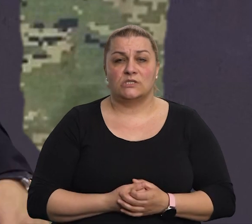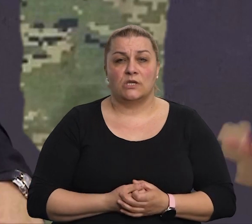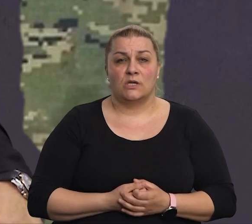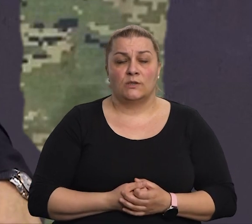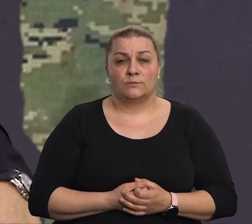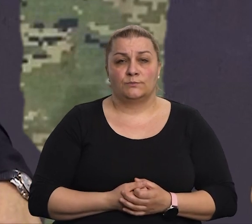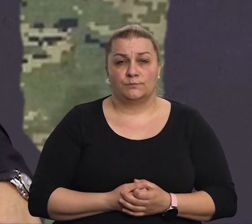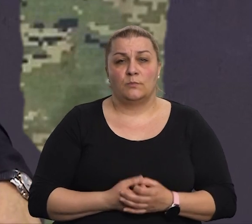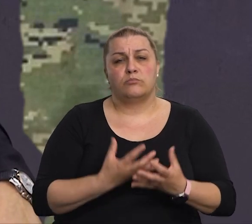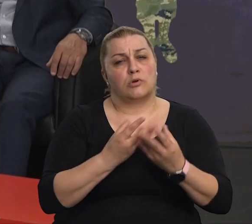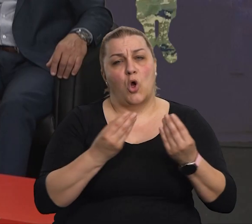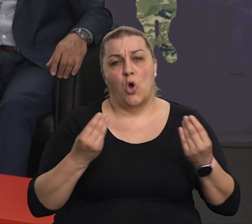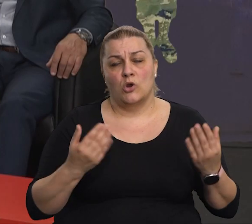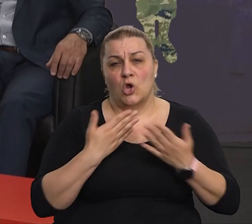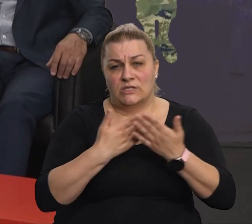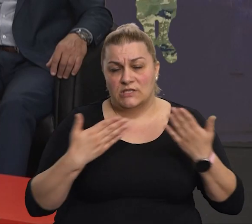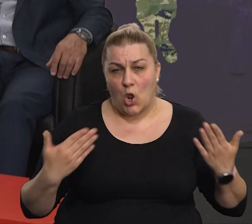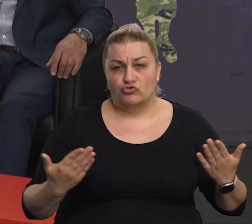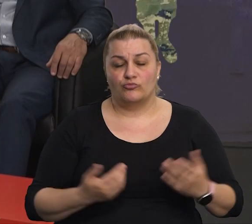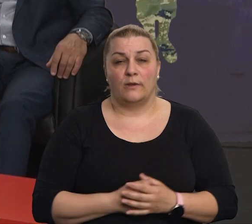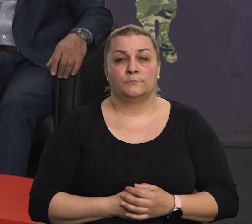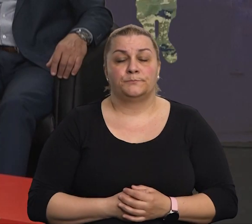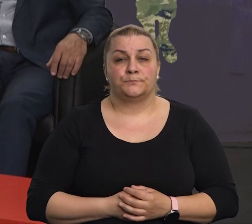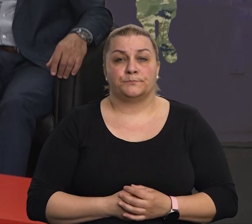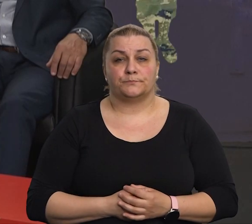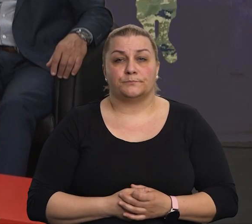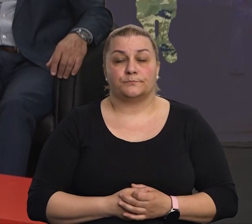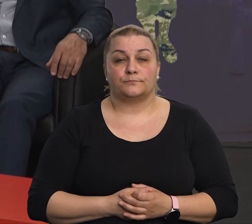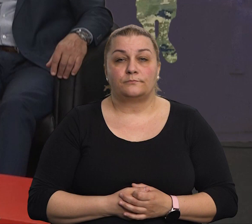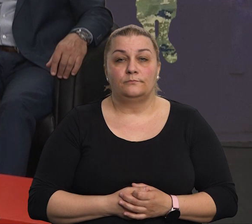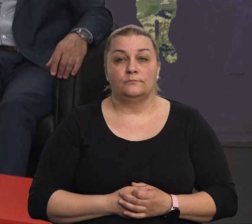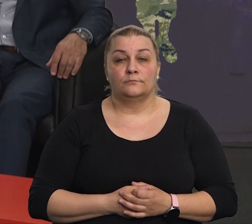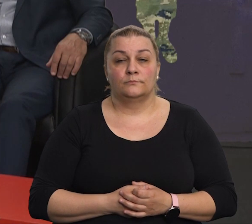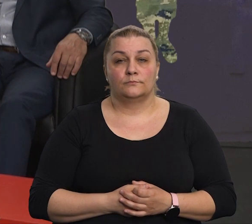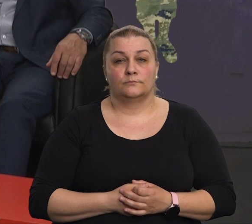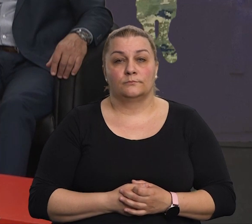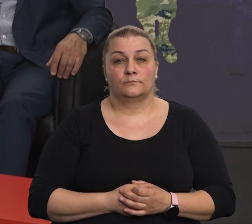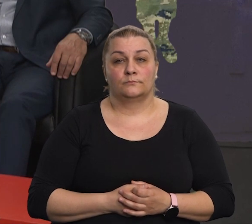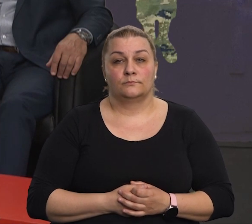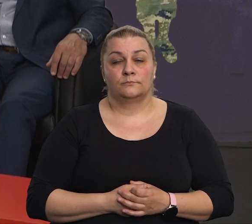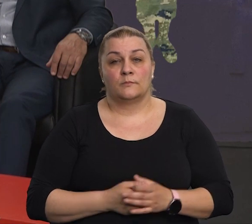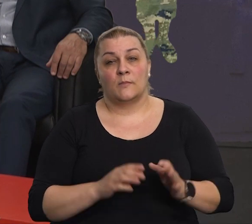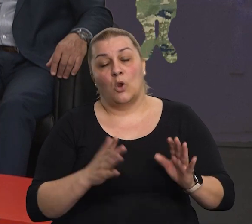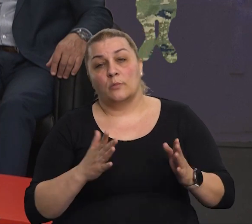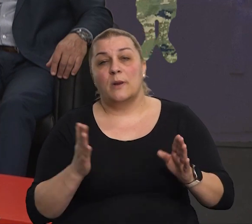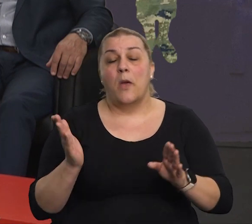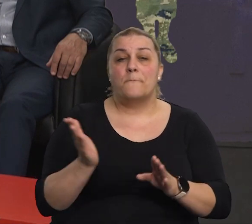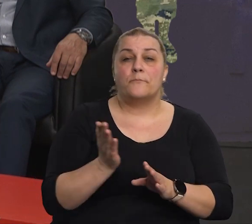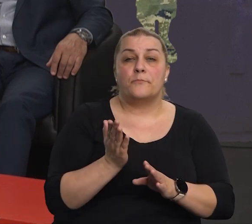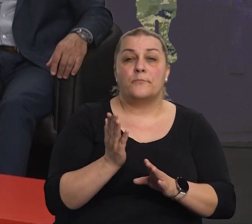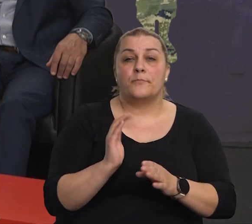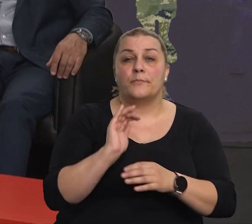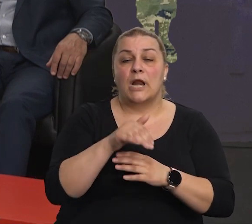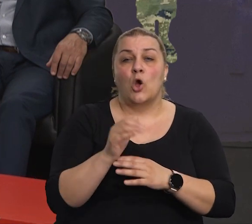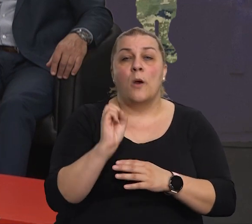znači, uopće, izložbe brojne, izložbe, izložbe, recimo, ti u prilike prođe nekih 15 tisuća,